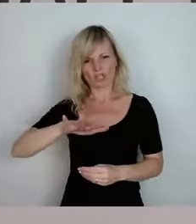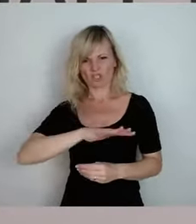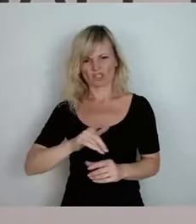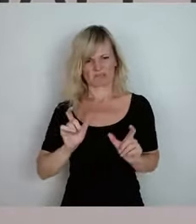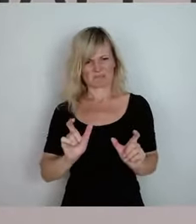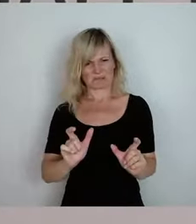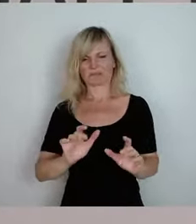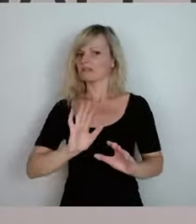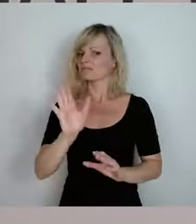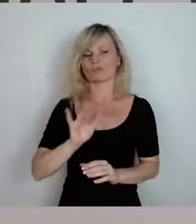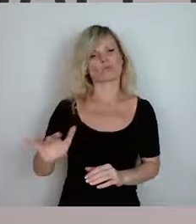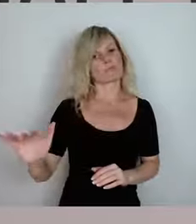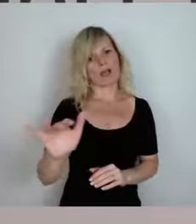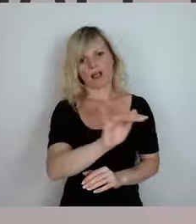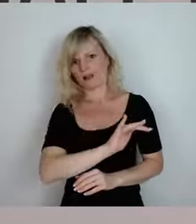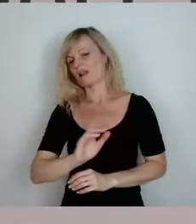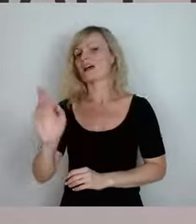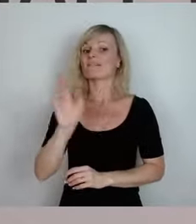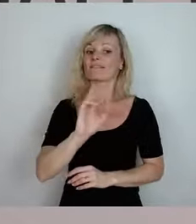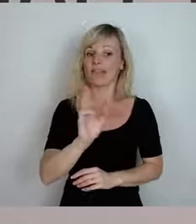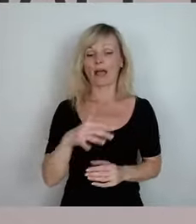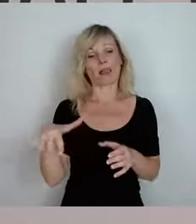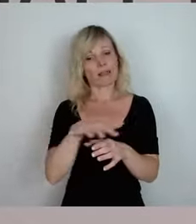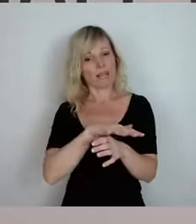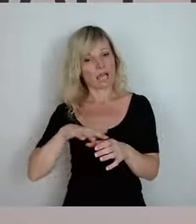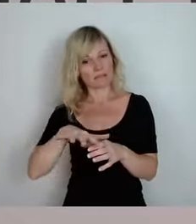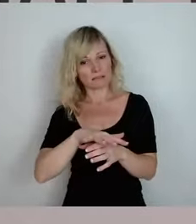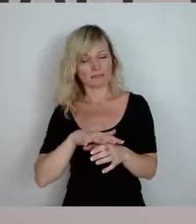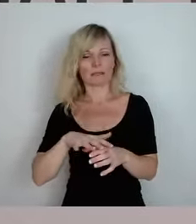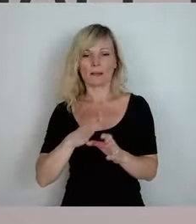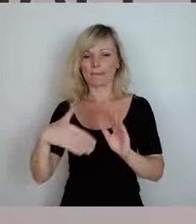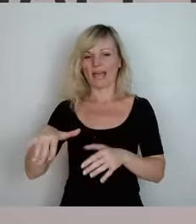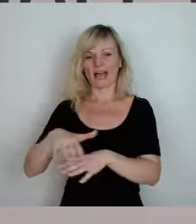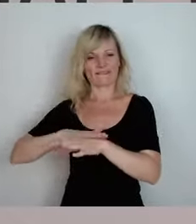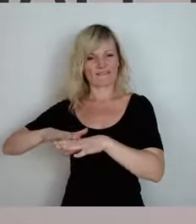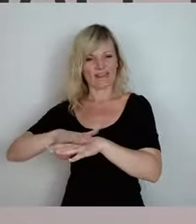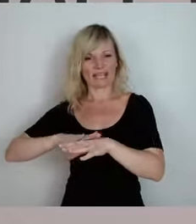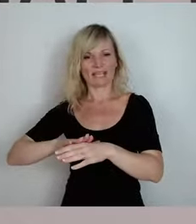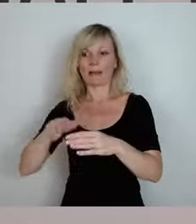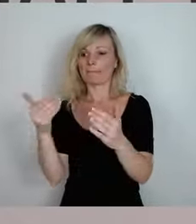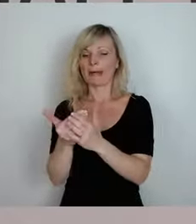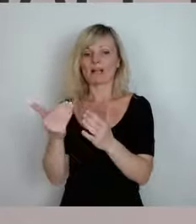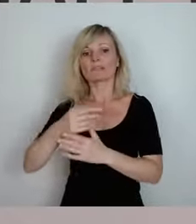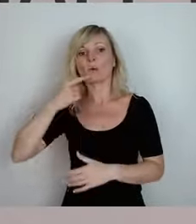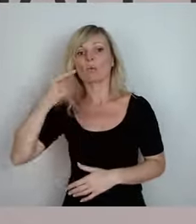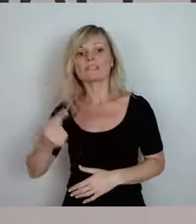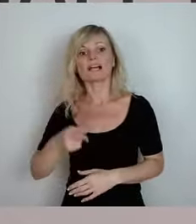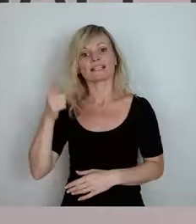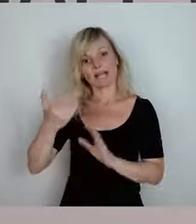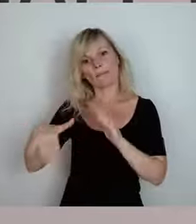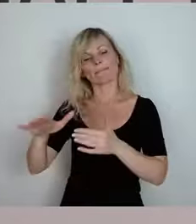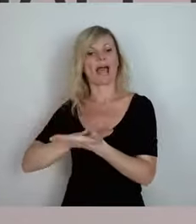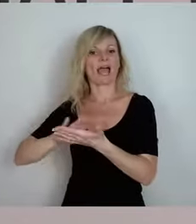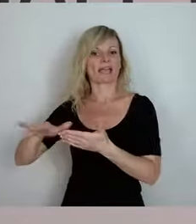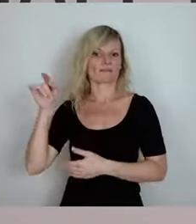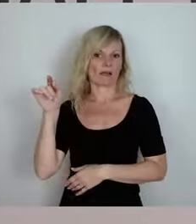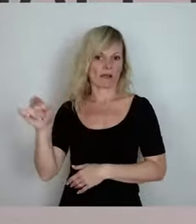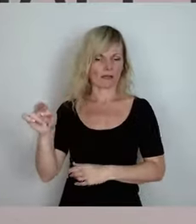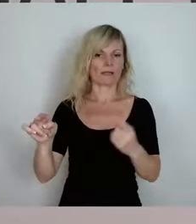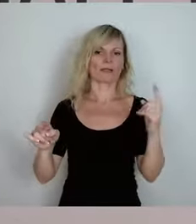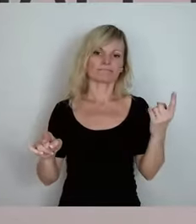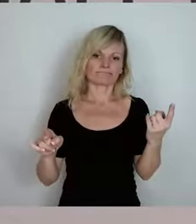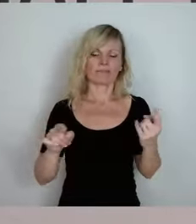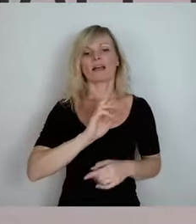die Länder, die größer sind, die mehr Fläche haben, wie beispielsweise Russland, die haben es etwas leichter. Diejenigen, die ein positives